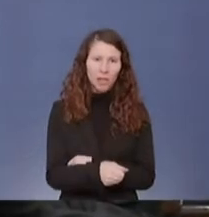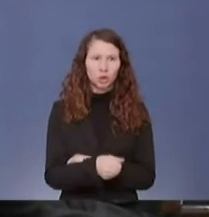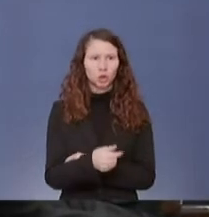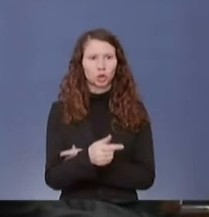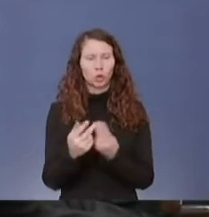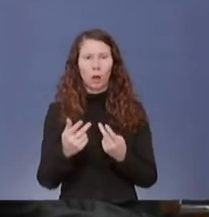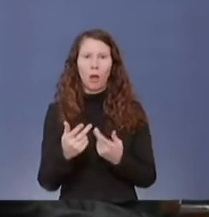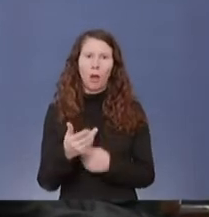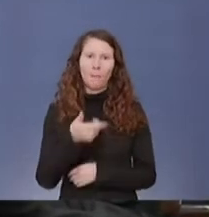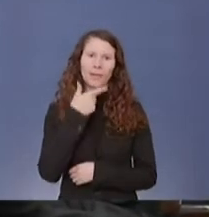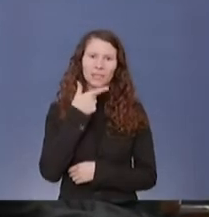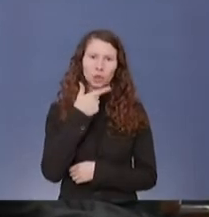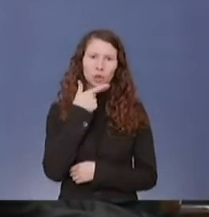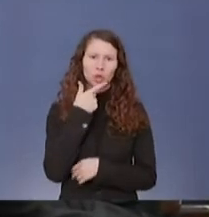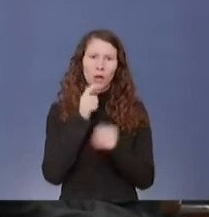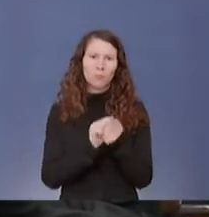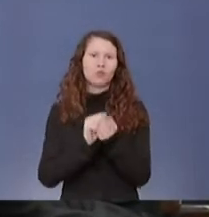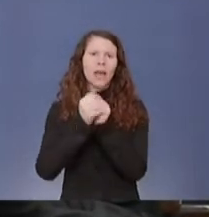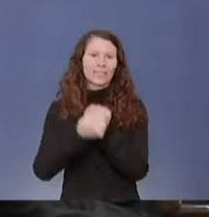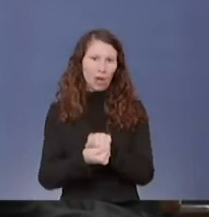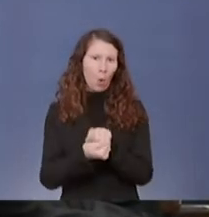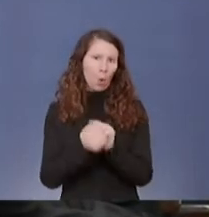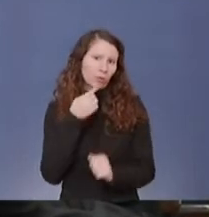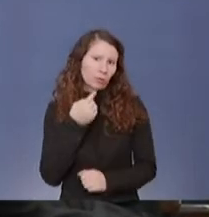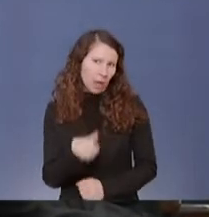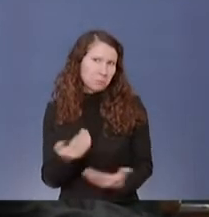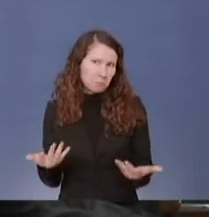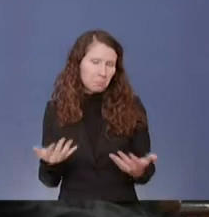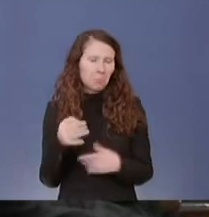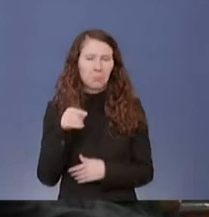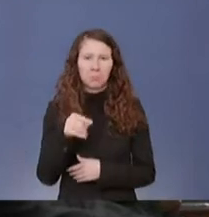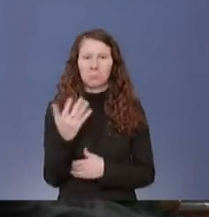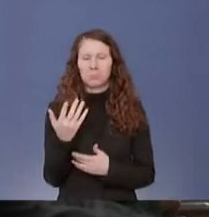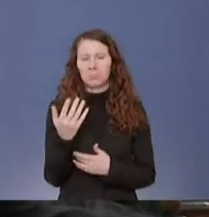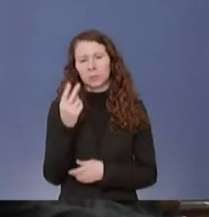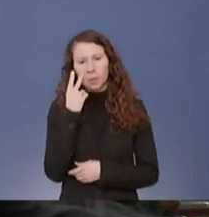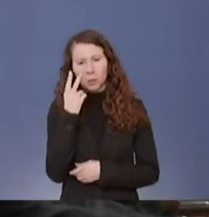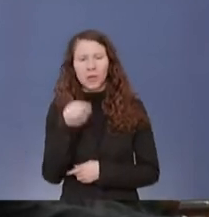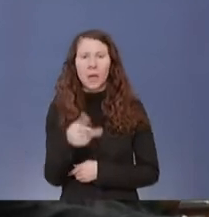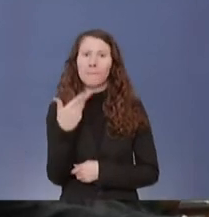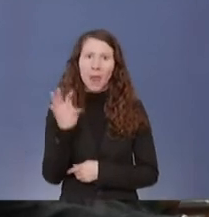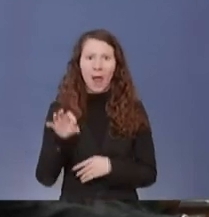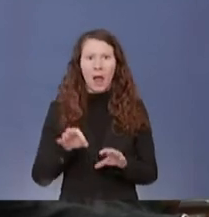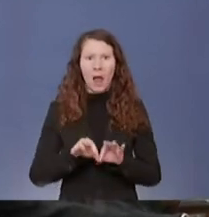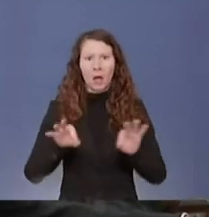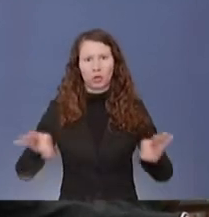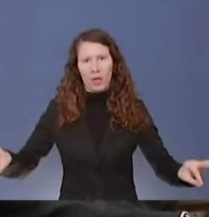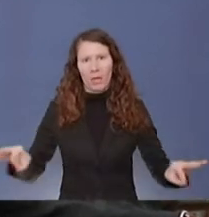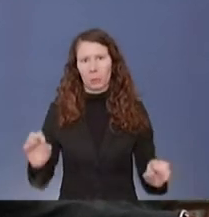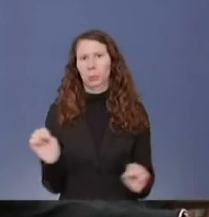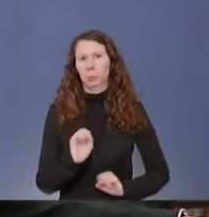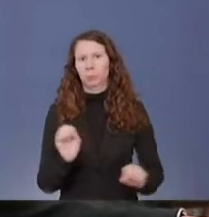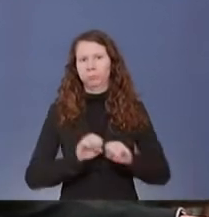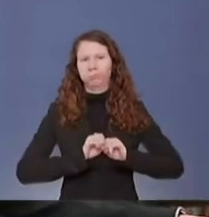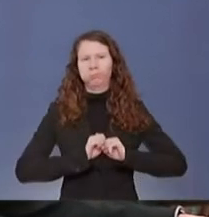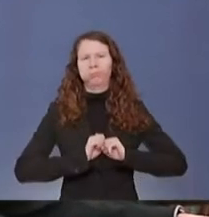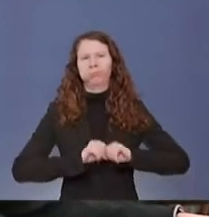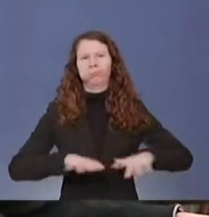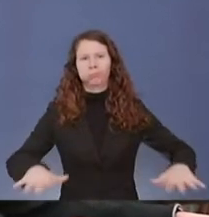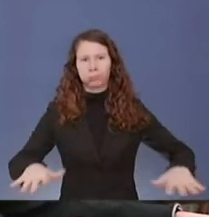britische Mutation, wenn man es mal so nennen darf, die offenbar ansteckender ist, unterwegs ist.